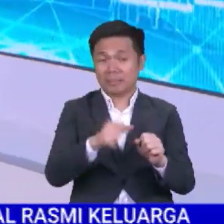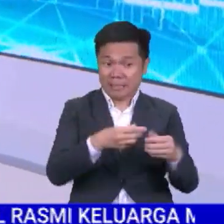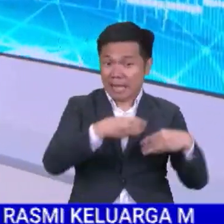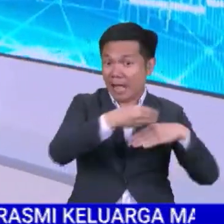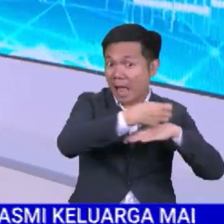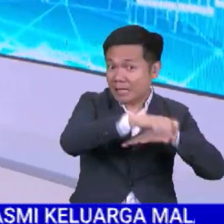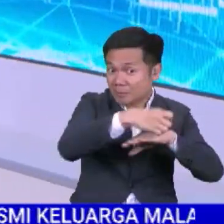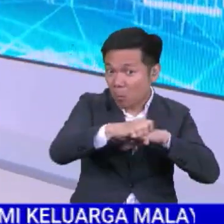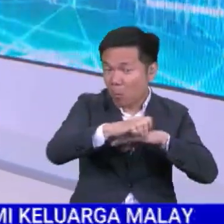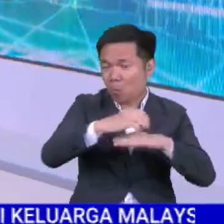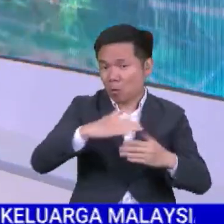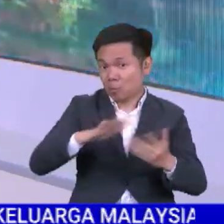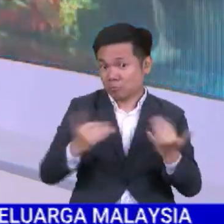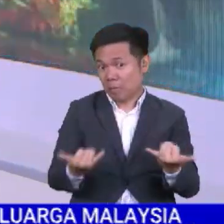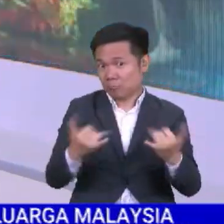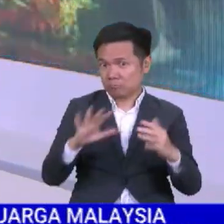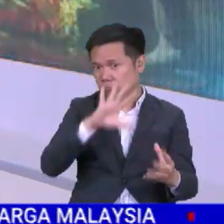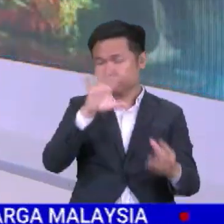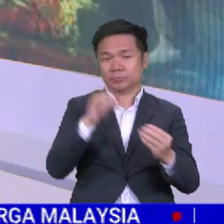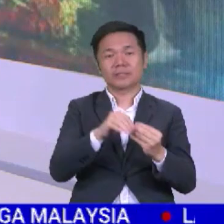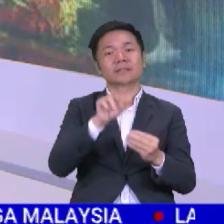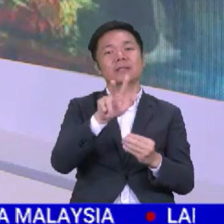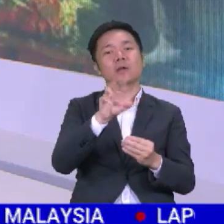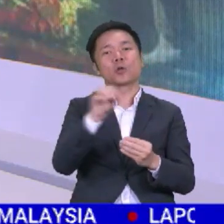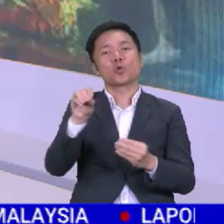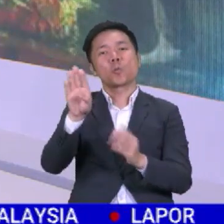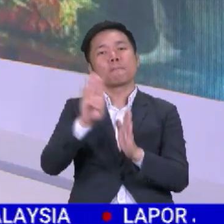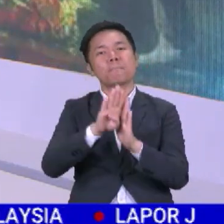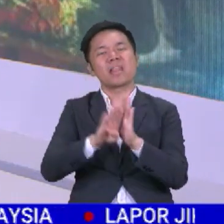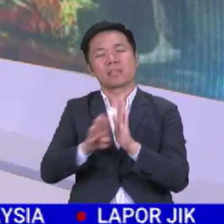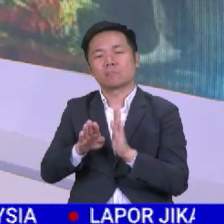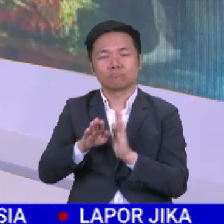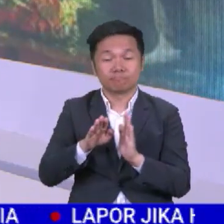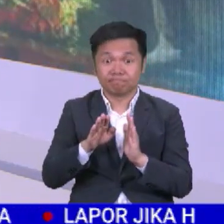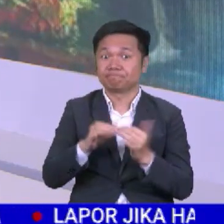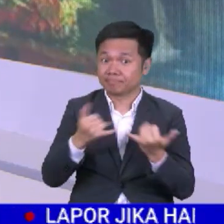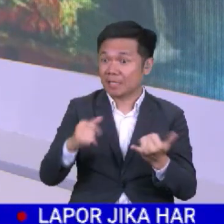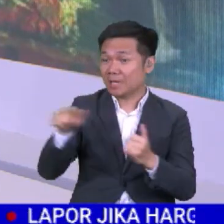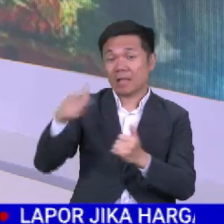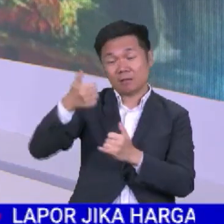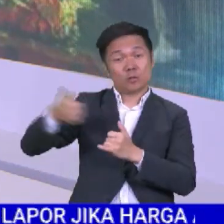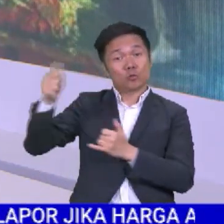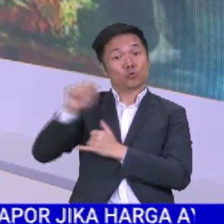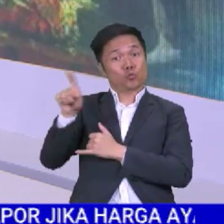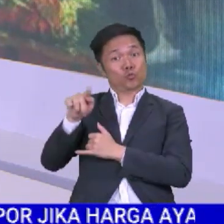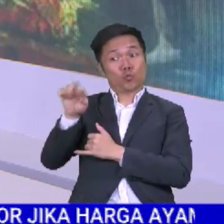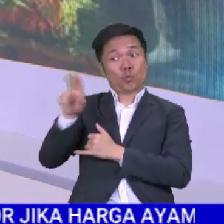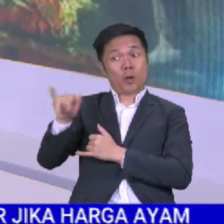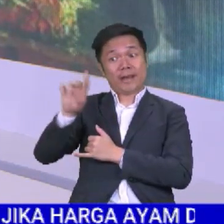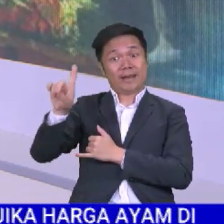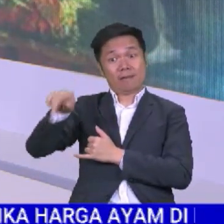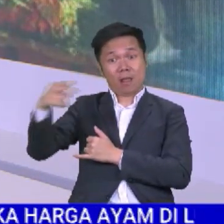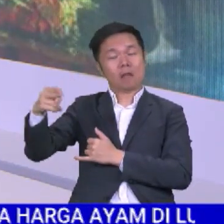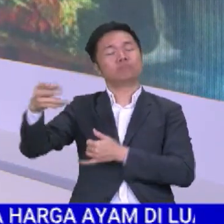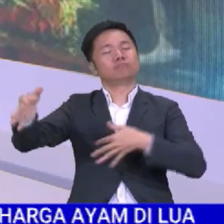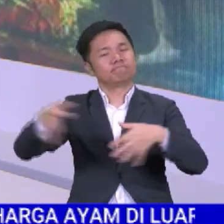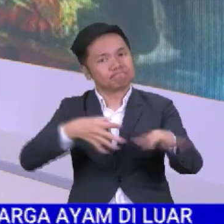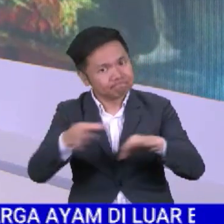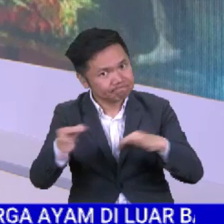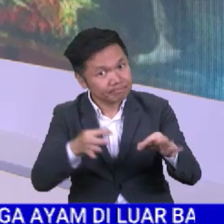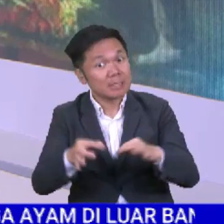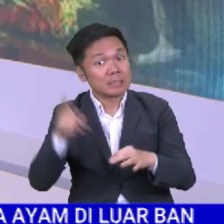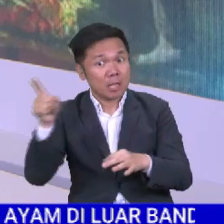sekitar RM300 bilion tahun ini. Perkara tersebut disuarakan Menterinya Dato' Zuraida Kamarudin dan jelas beliau